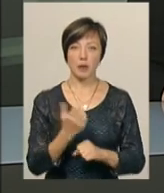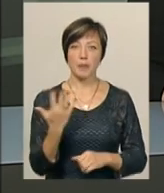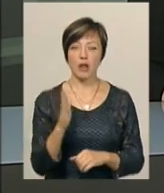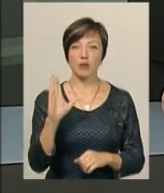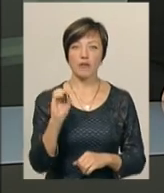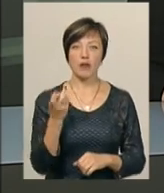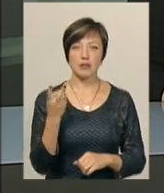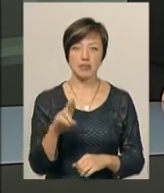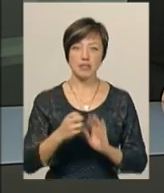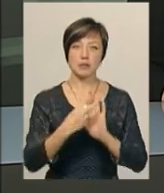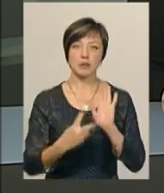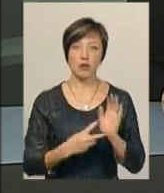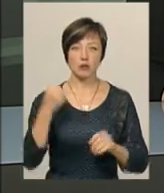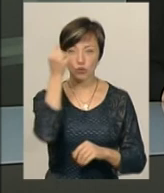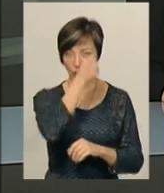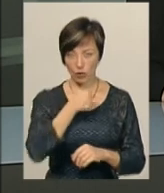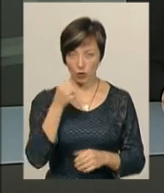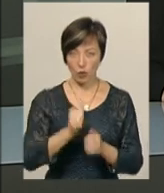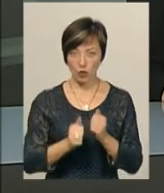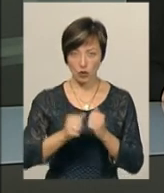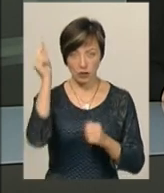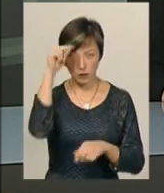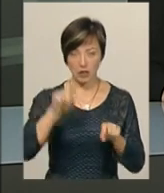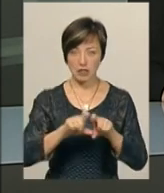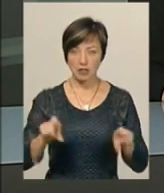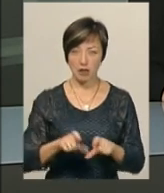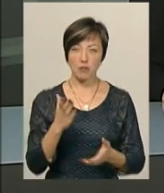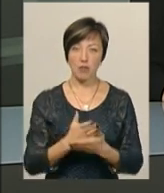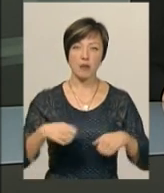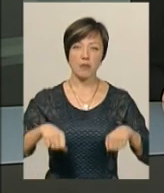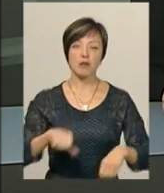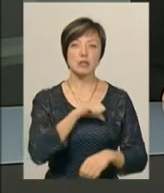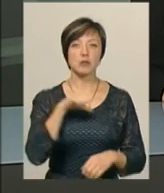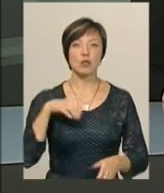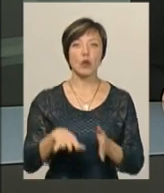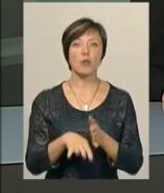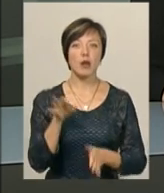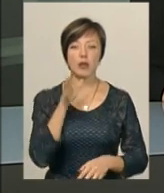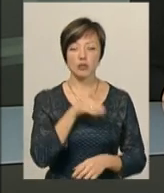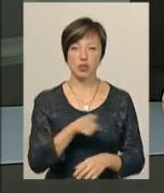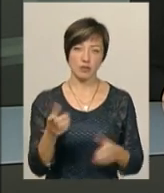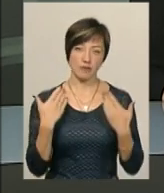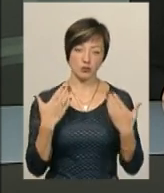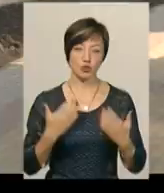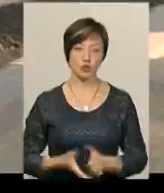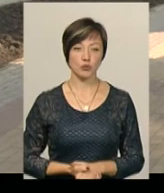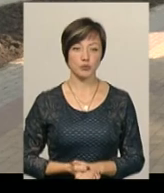вересня 2017 року. Кожний навчальний заклад має право самостійно обирати час для відпочинку.